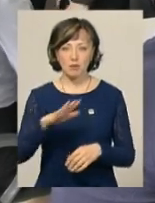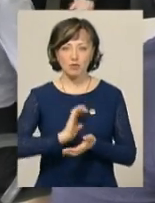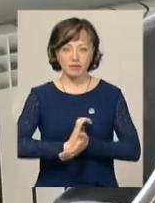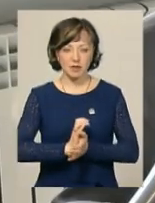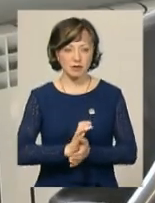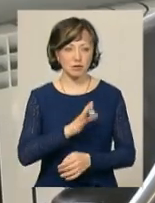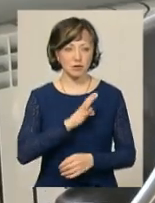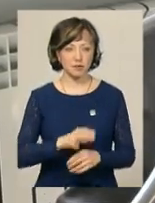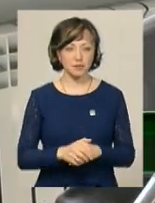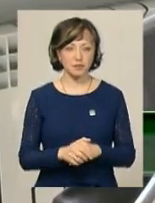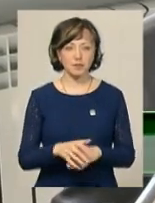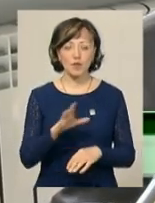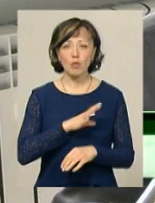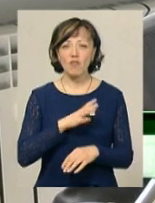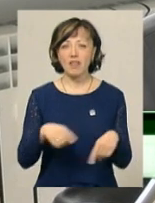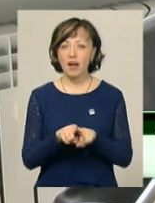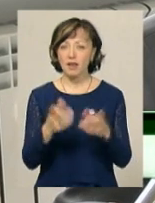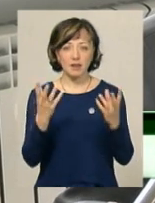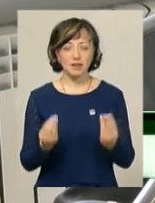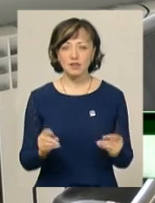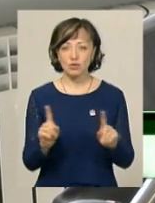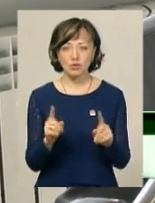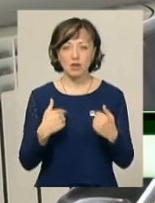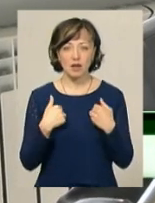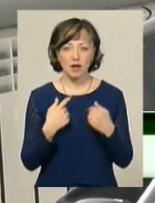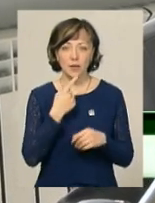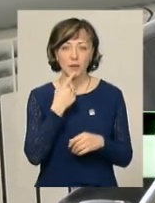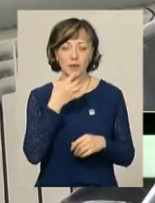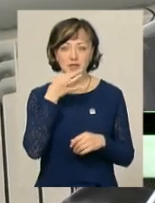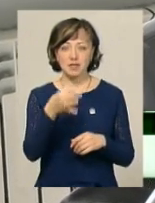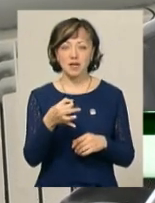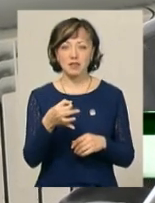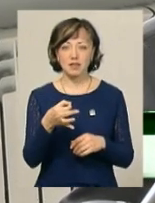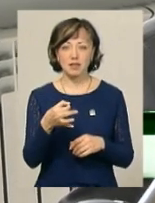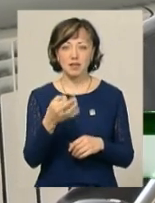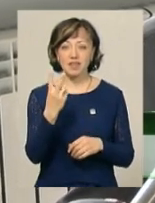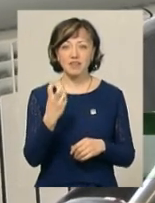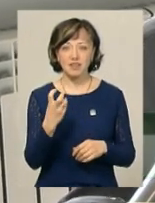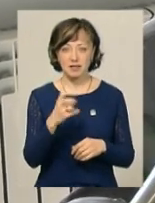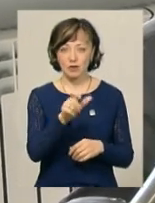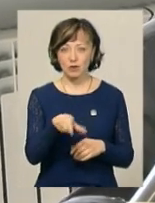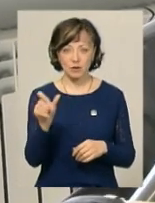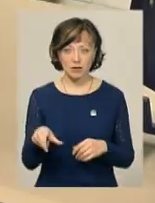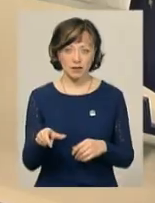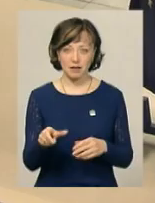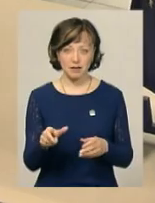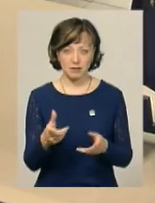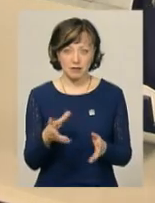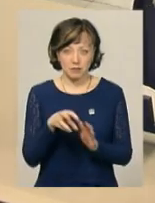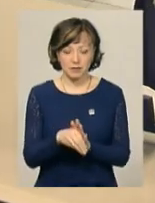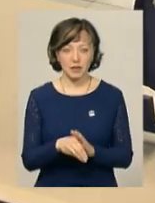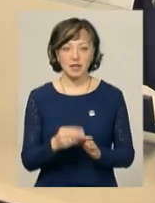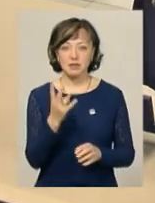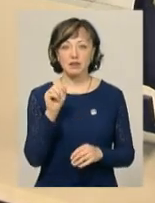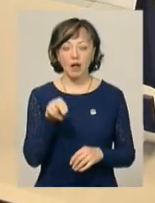затісне. Бували такі дні, що я навіть затрудняюсь, напевно в дві сотні не вберемо. ЦНАП у